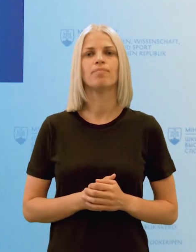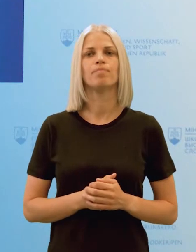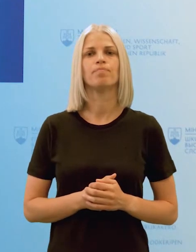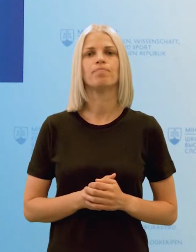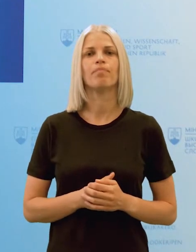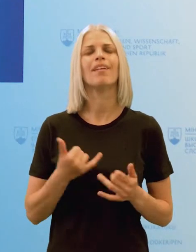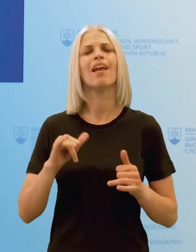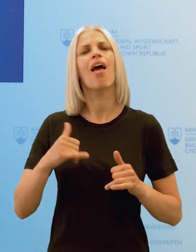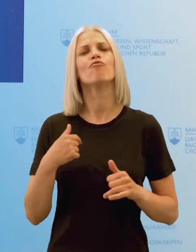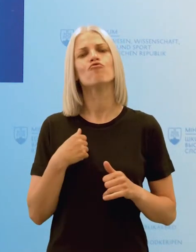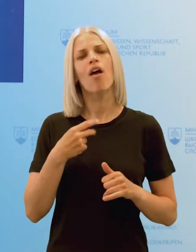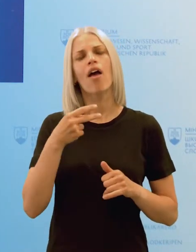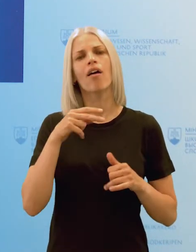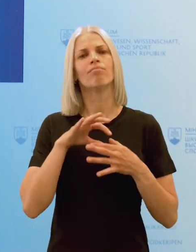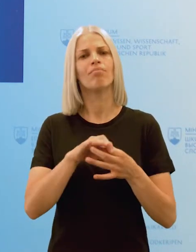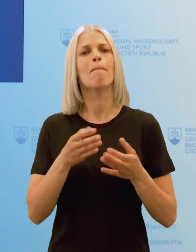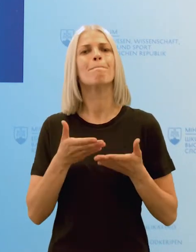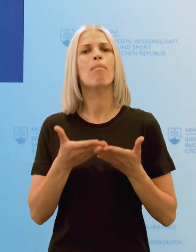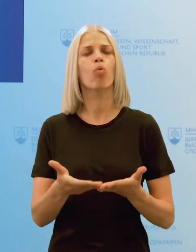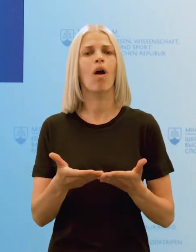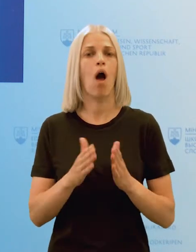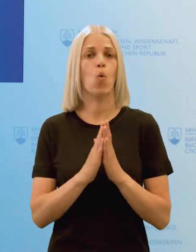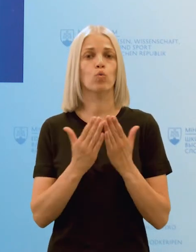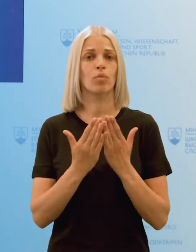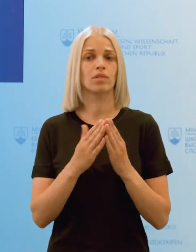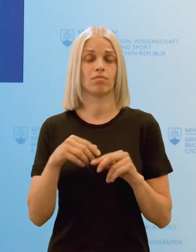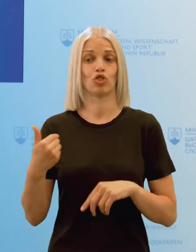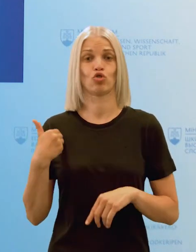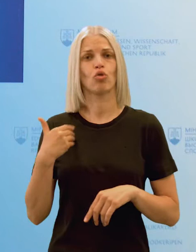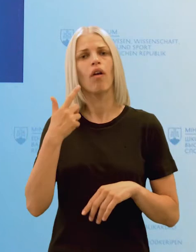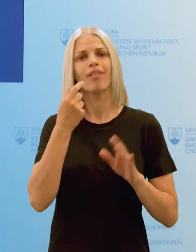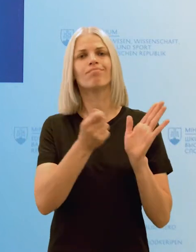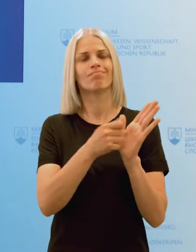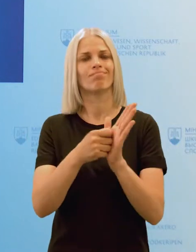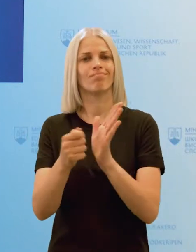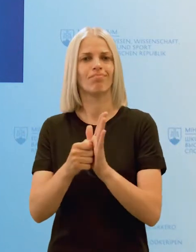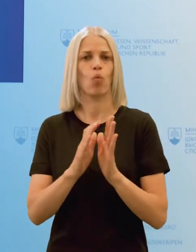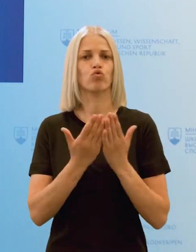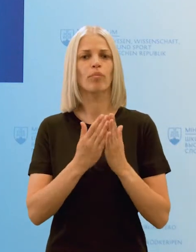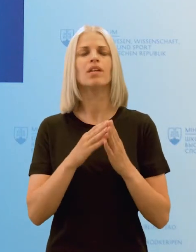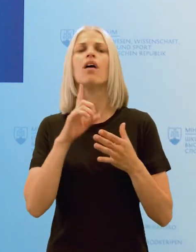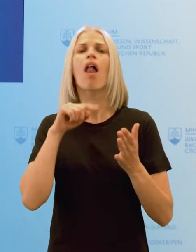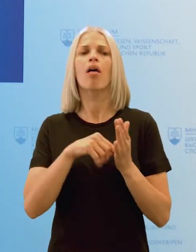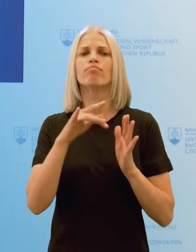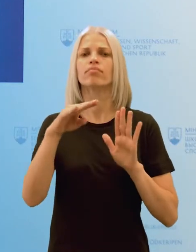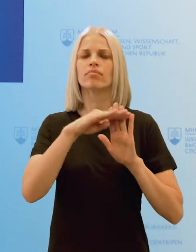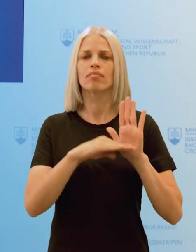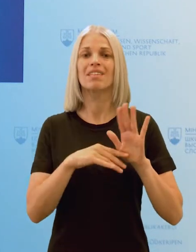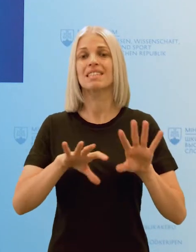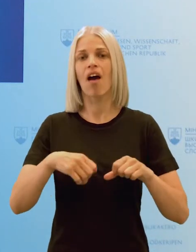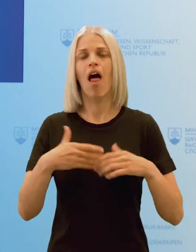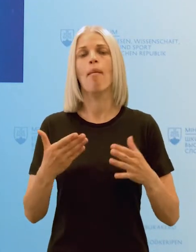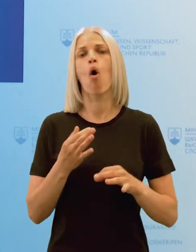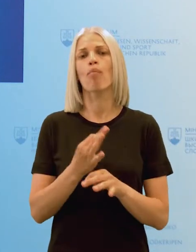Zastavme sa ešte pri ponuke učebníc. Školy zakupujú učebnice zo zoznamu schválených a odporúčaných učebníc.